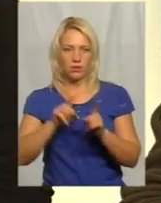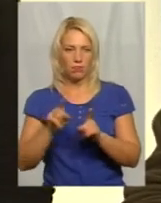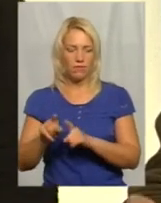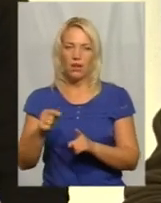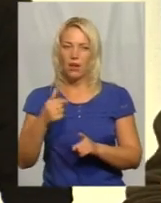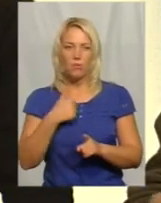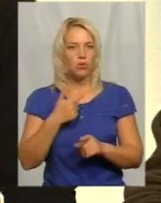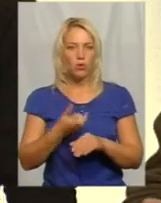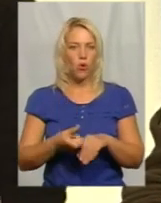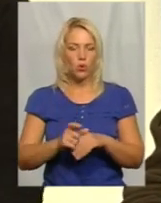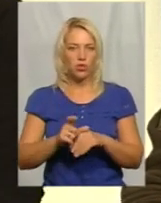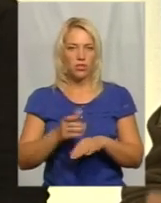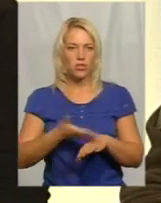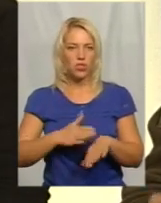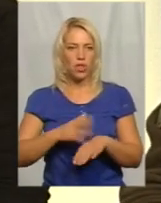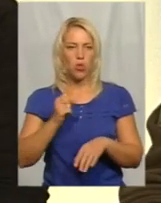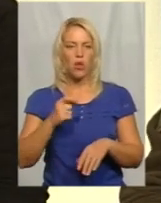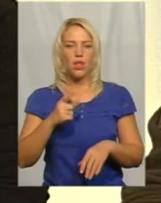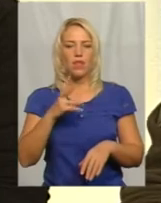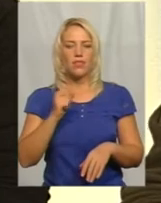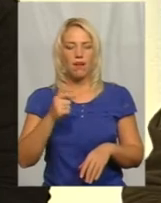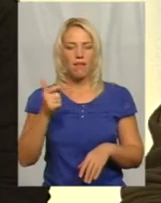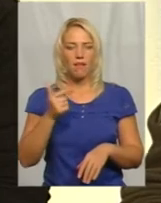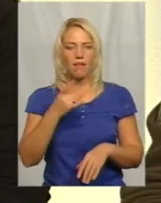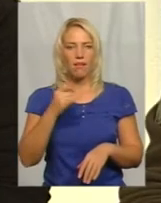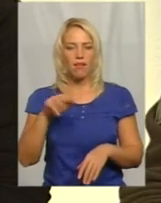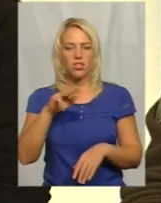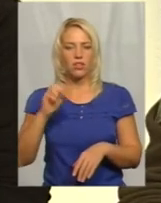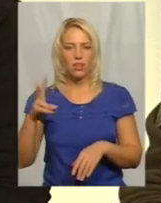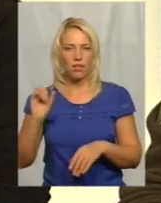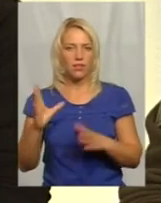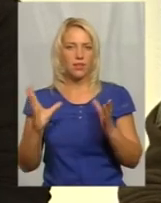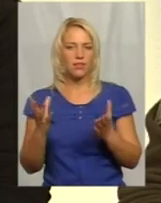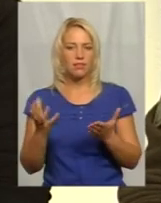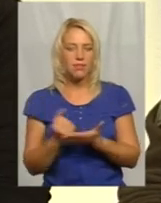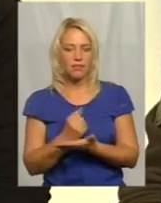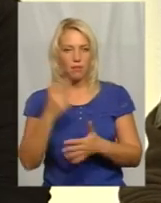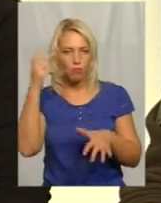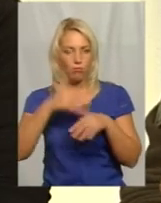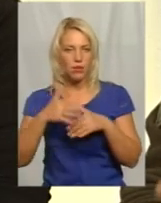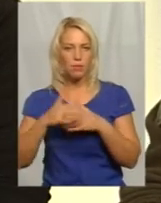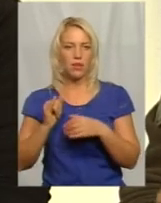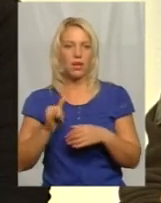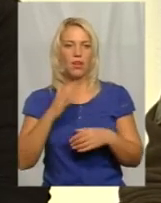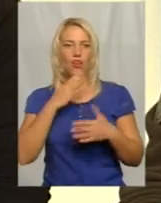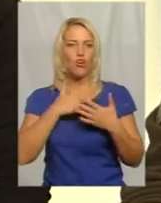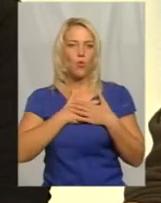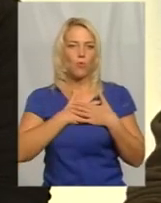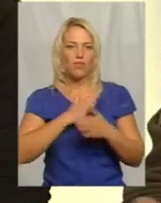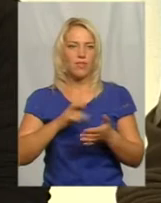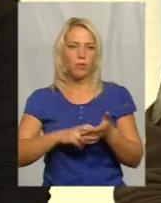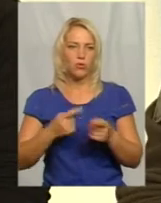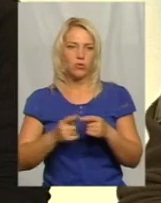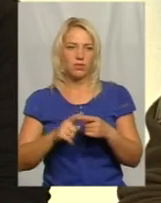Мені дуже тяжело на гражданці найти ту ж степень внимання і понимання, і в любви, не побоюсь цього слова,